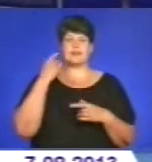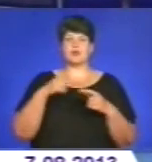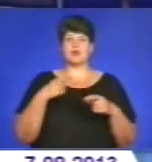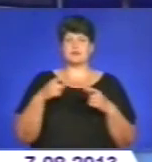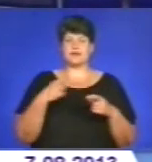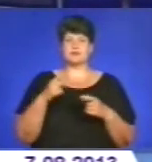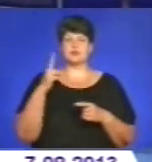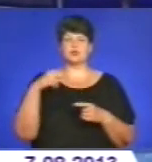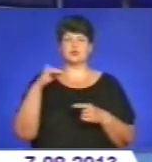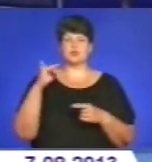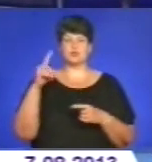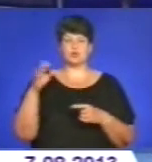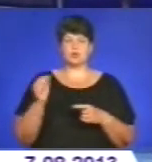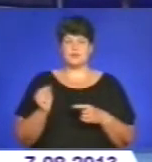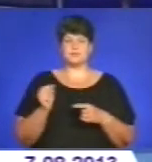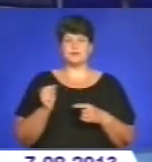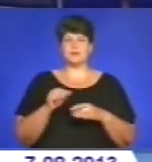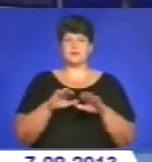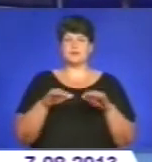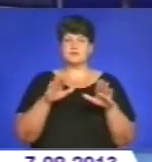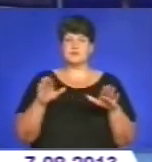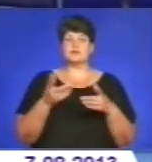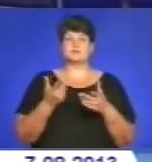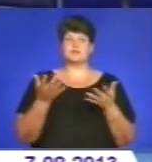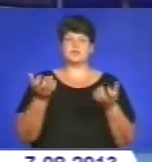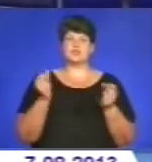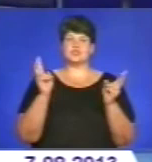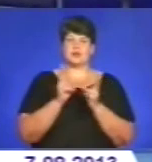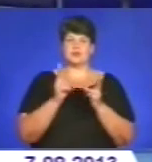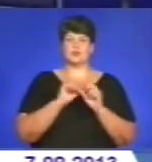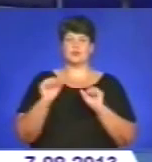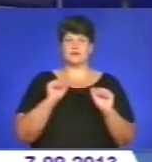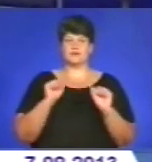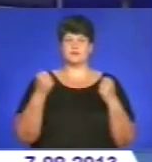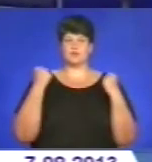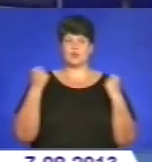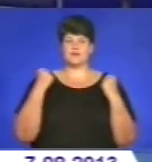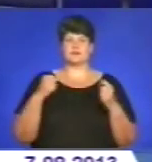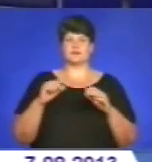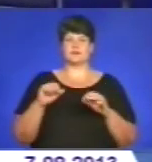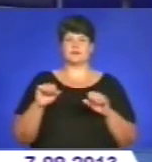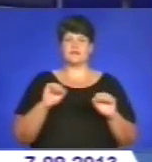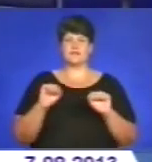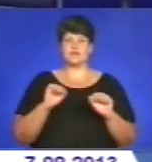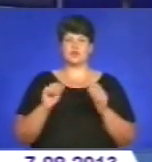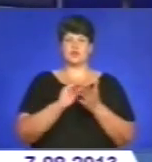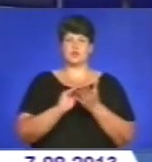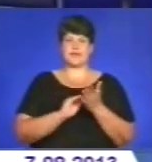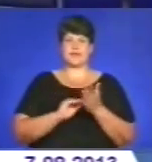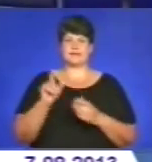дзюдоїсти. У Борисполі спортсменів зустрічали урядовці, політики, спортивні чиновники та журналісти.